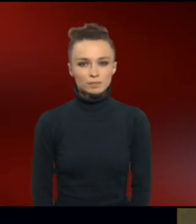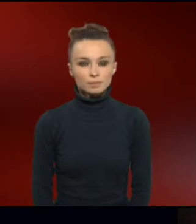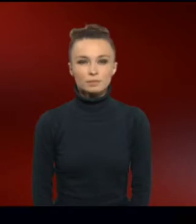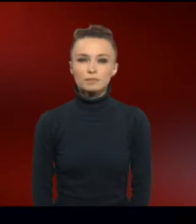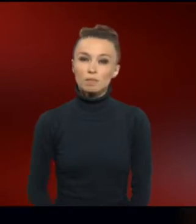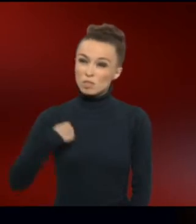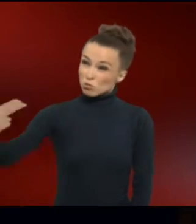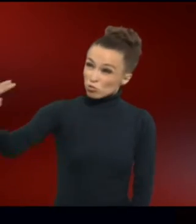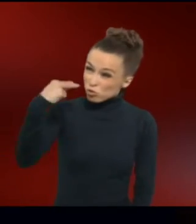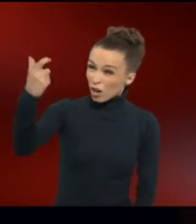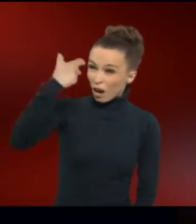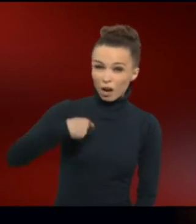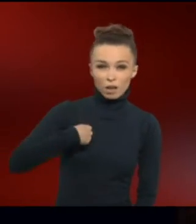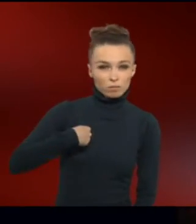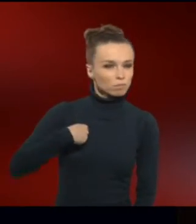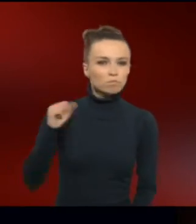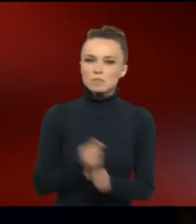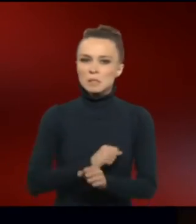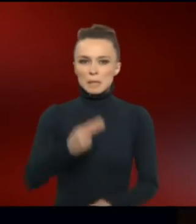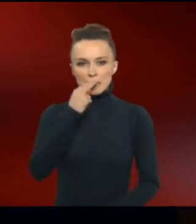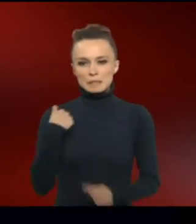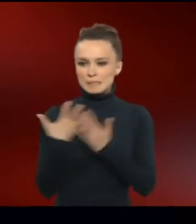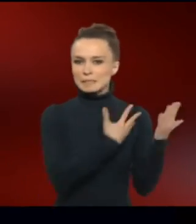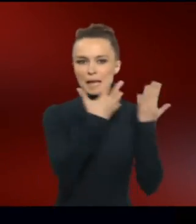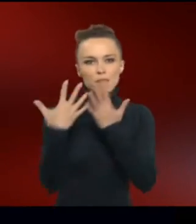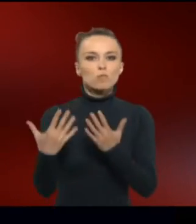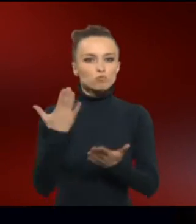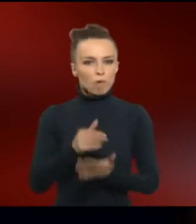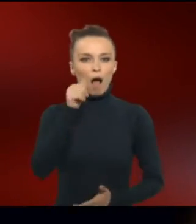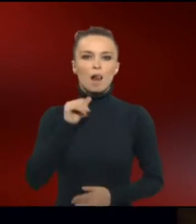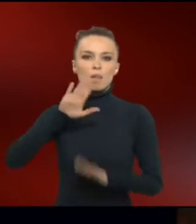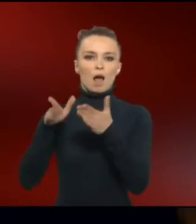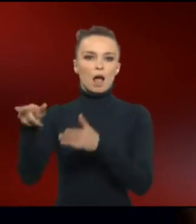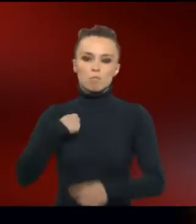Wenn man mich anstarrt, sieht man nicht, dass ich seit 10 Jahren im Altenheim arbeite.